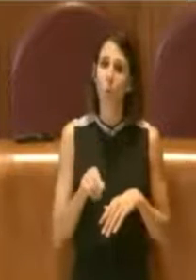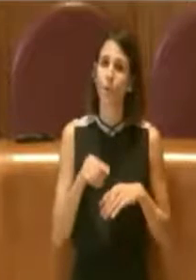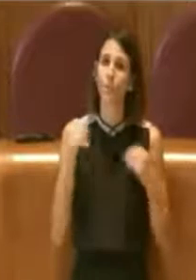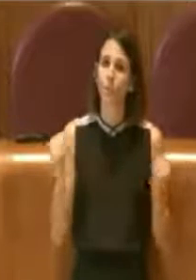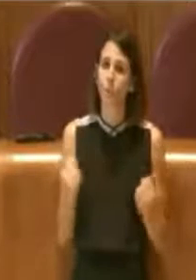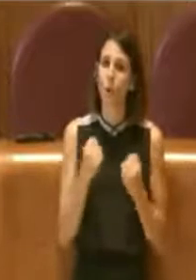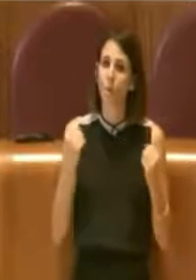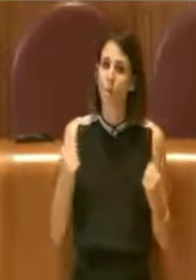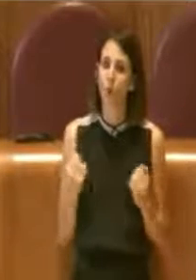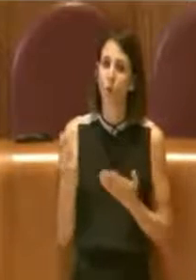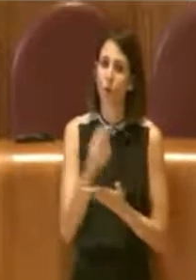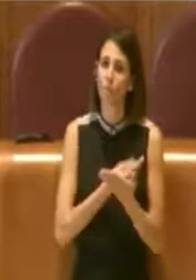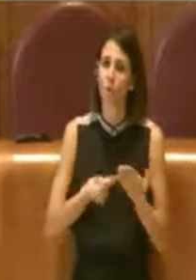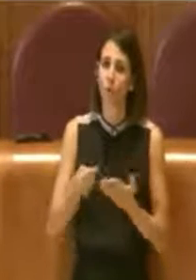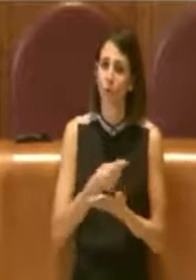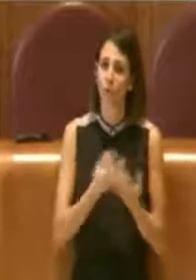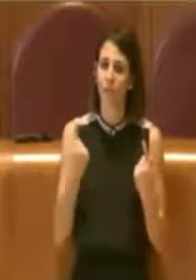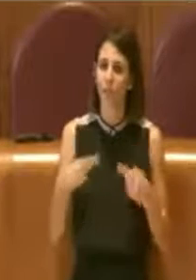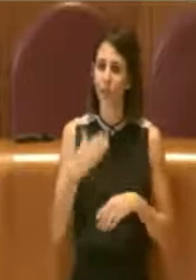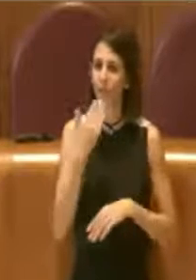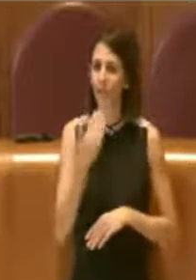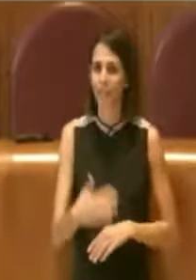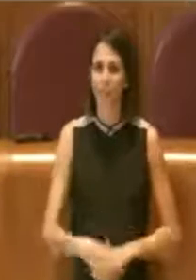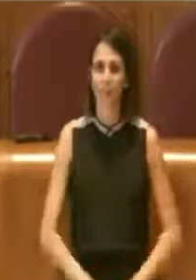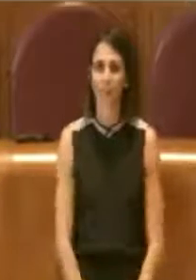questo progetto, questa iniziativa. Grazie.